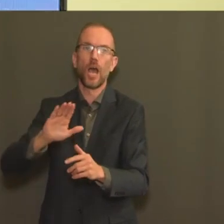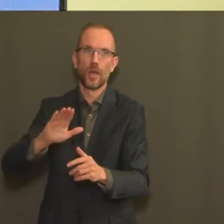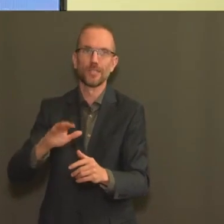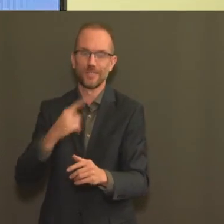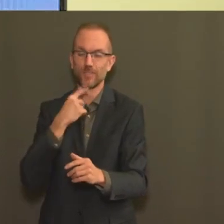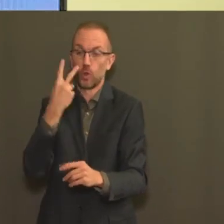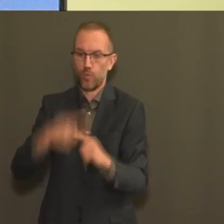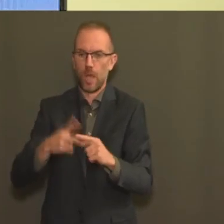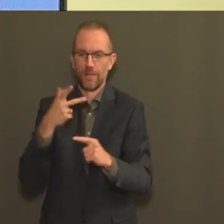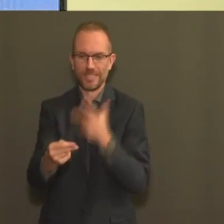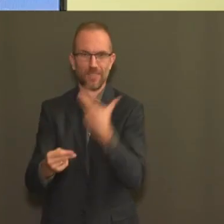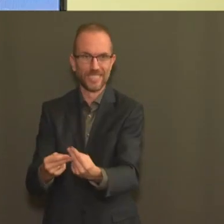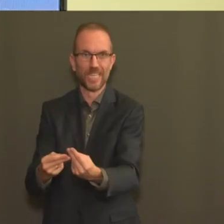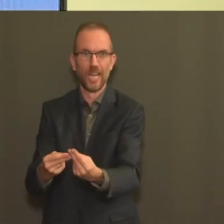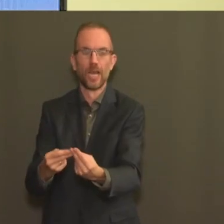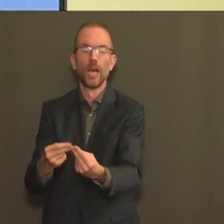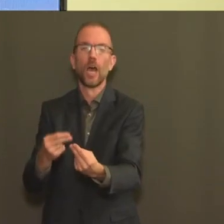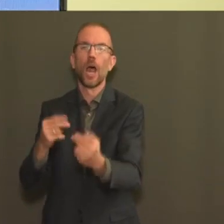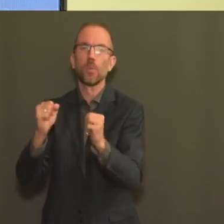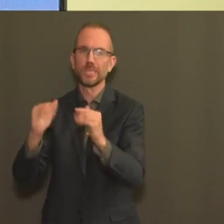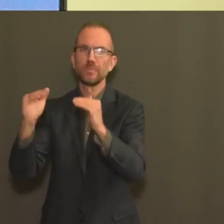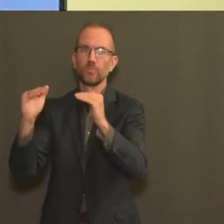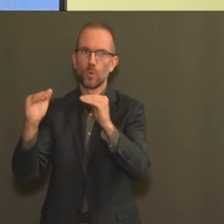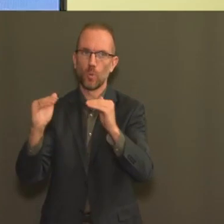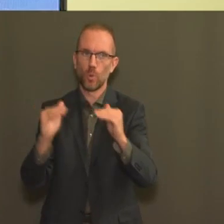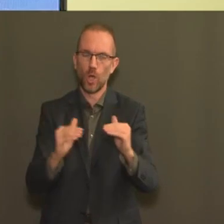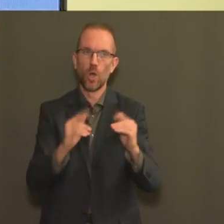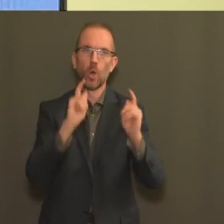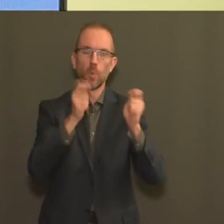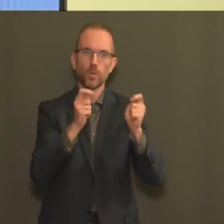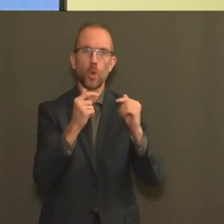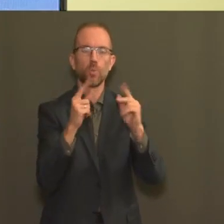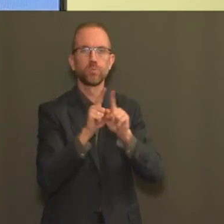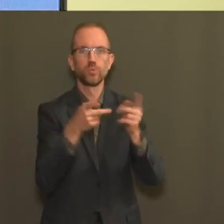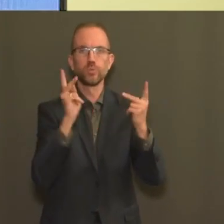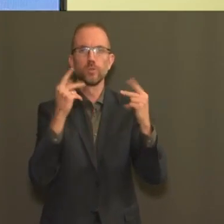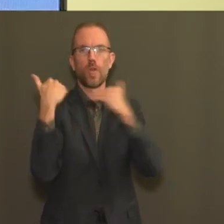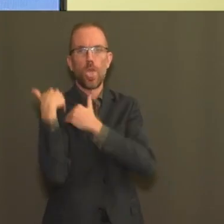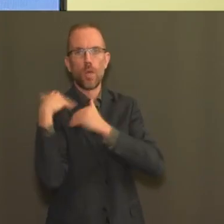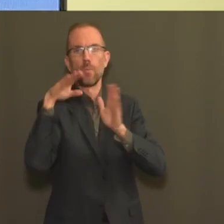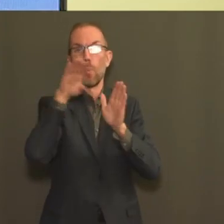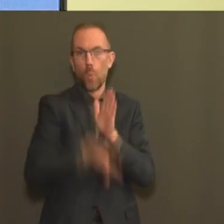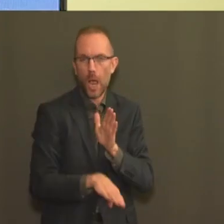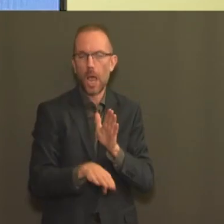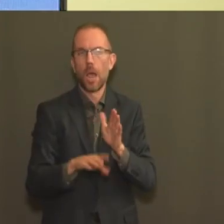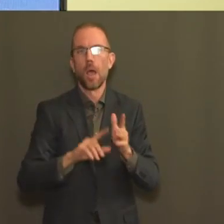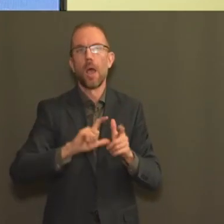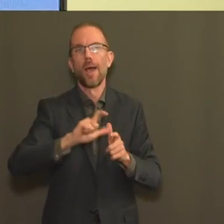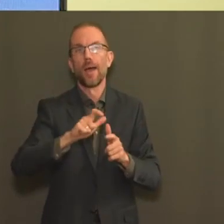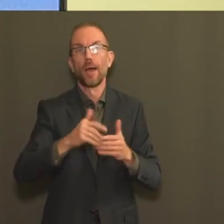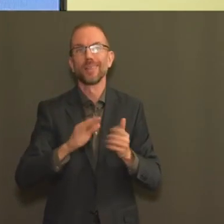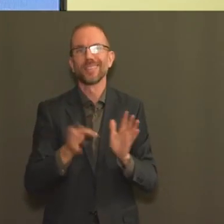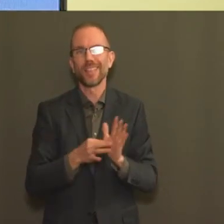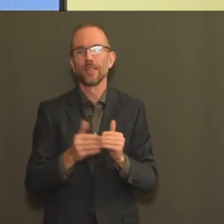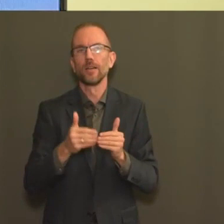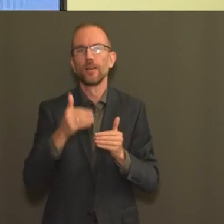et dans les hôpitaux en général. Ce n'est qu'à ce moment-là que ces chiffres diminueront de manière importante, on l'espère, dans la mesure